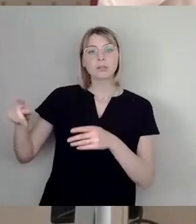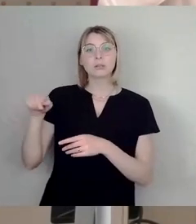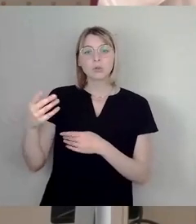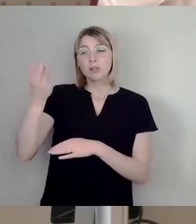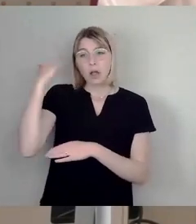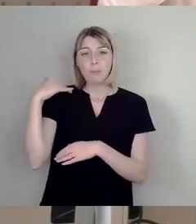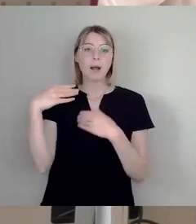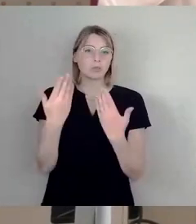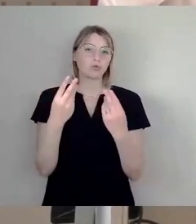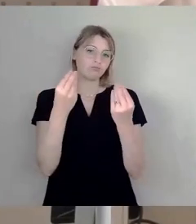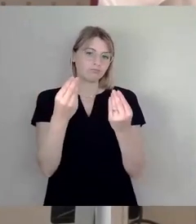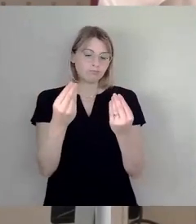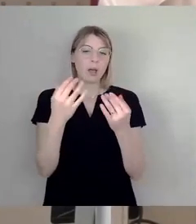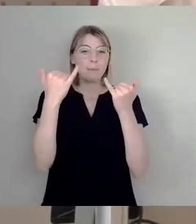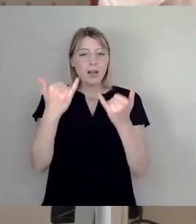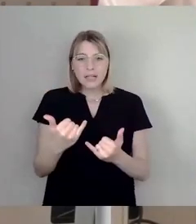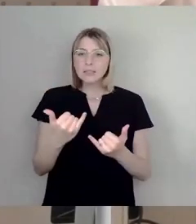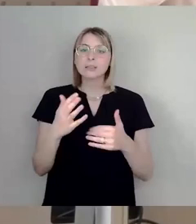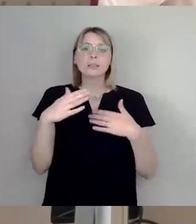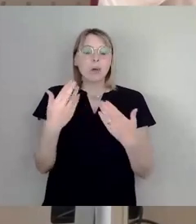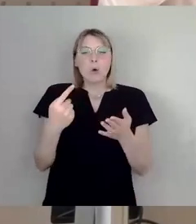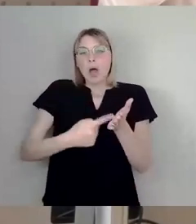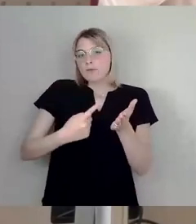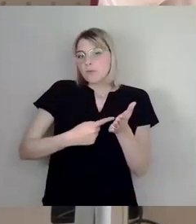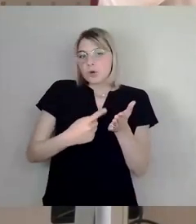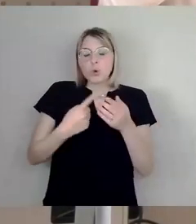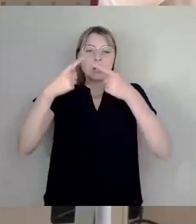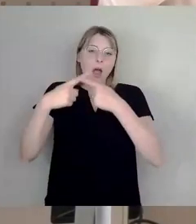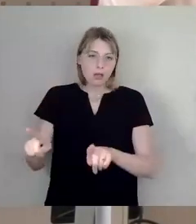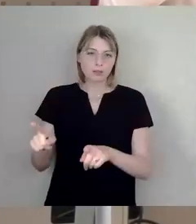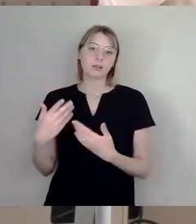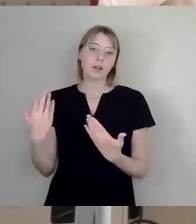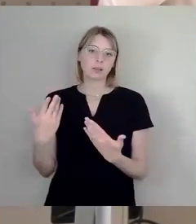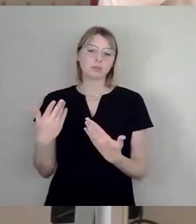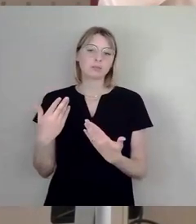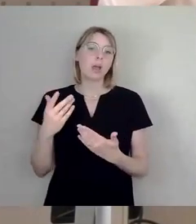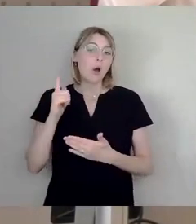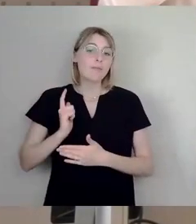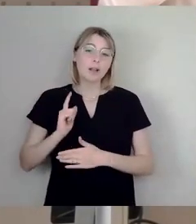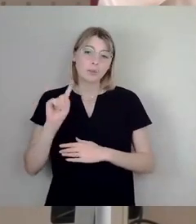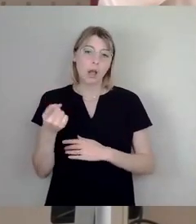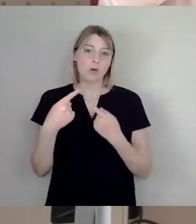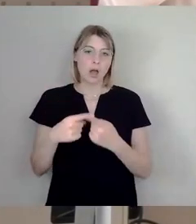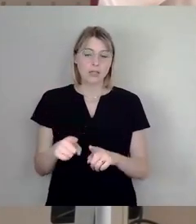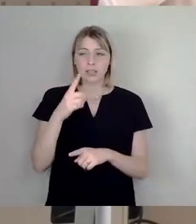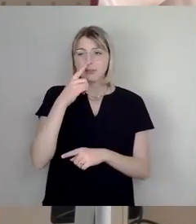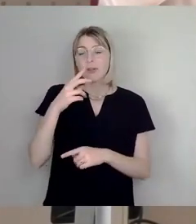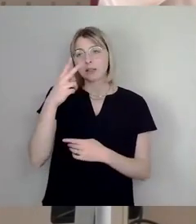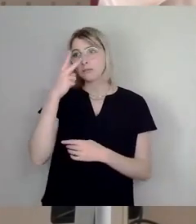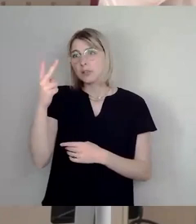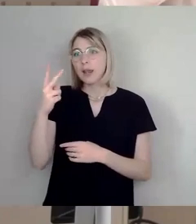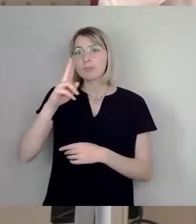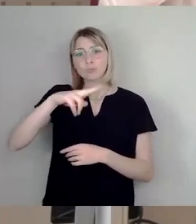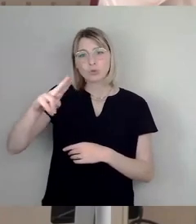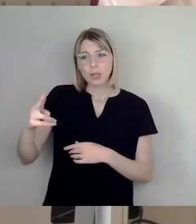hat, aber er entspricht eben nicht mehr den Anforderungen, die man heute so hat. Und wenn man durch die Welt geht, wenn man in Wien ist, im Museumsquartier, wenn man sieht, wie die damit